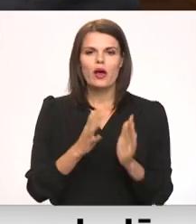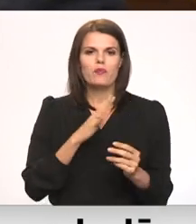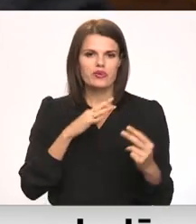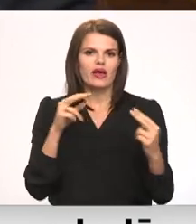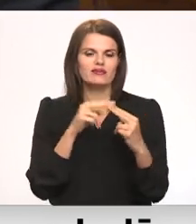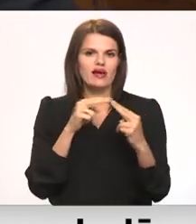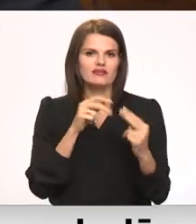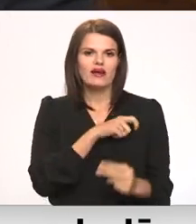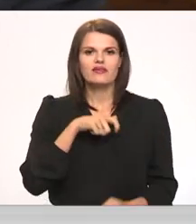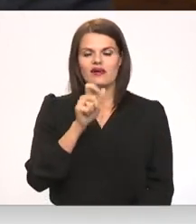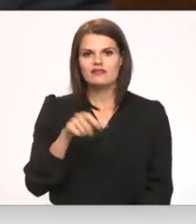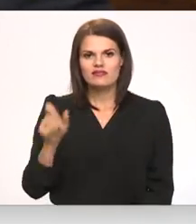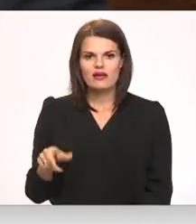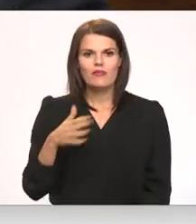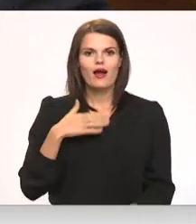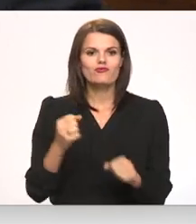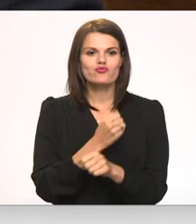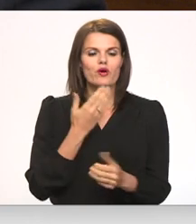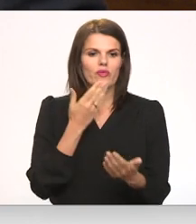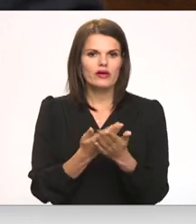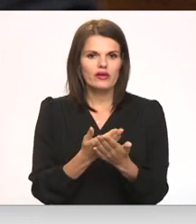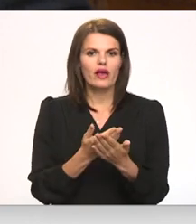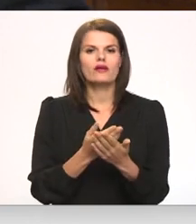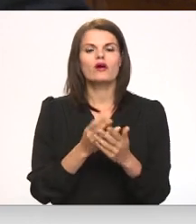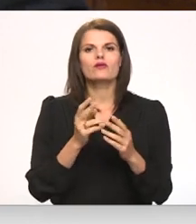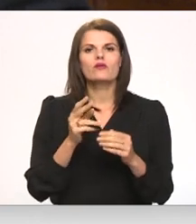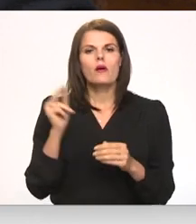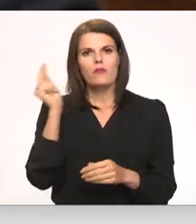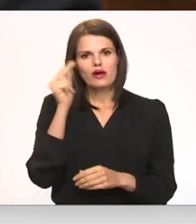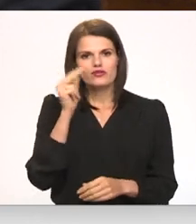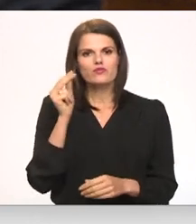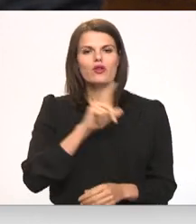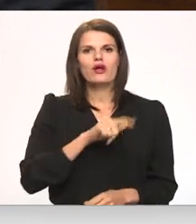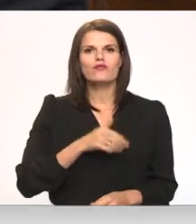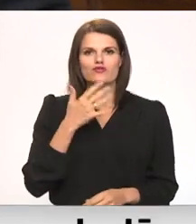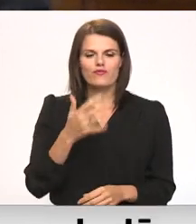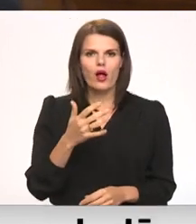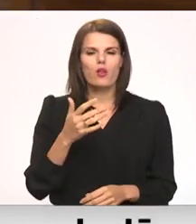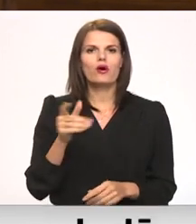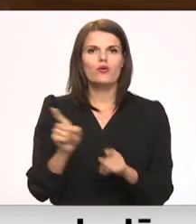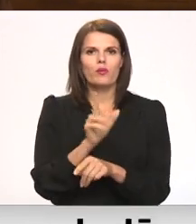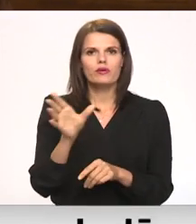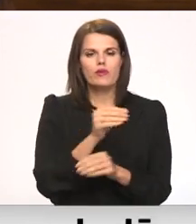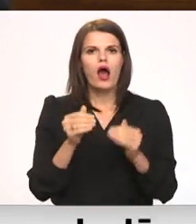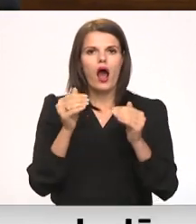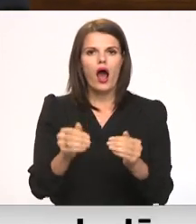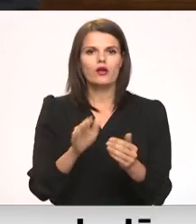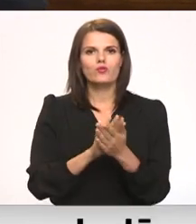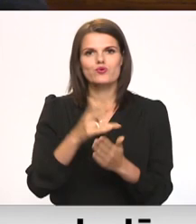tomēr ierosinu mācību mazgumtautbu valodās izbēgšanu atlīkt uz skadu laiku. Es ierosinu uz trīs gadiem,